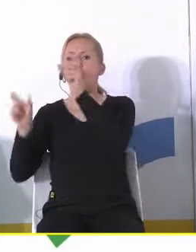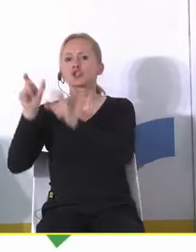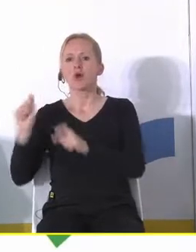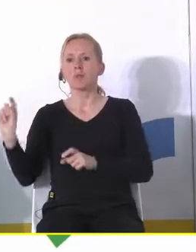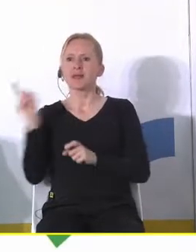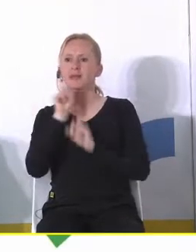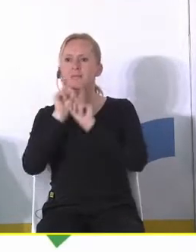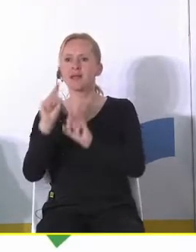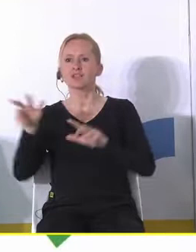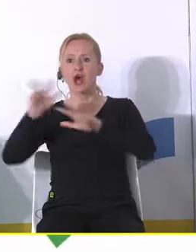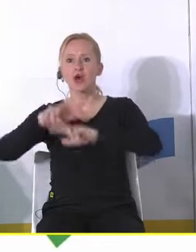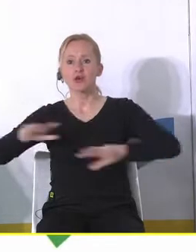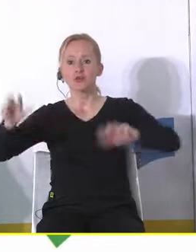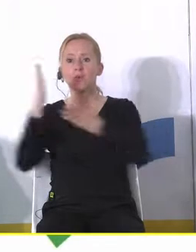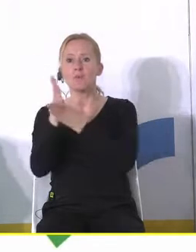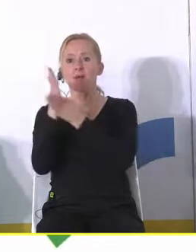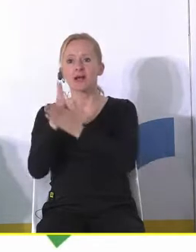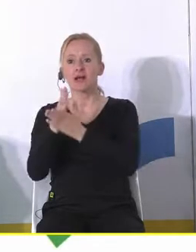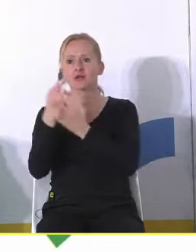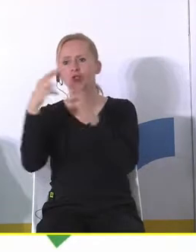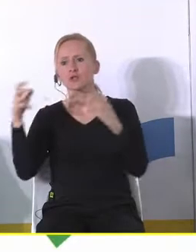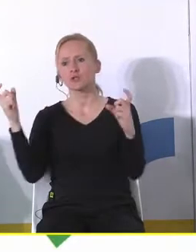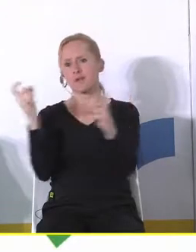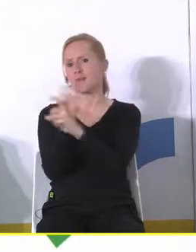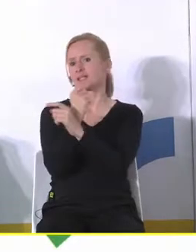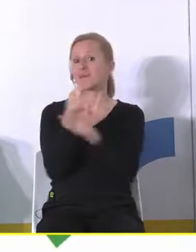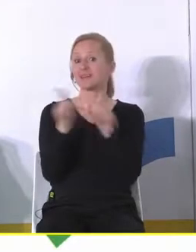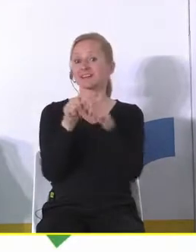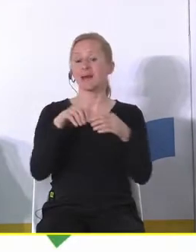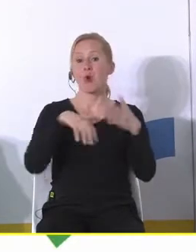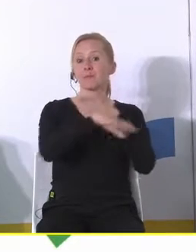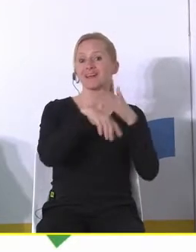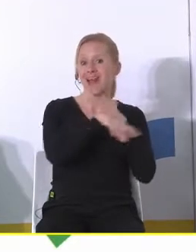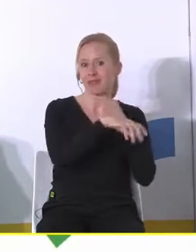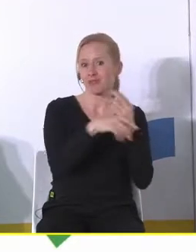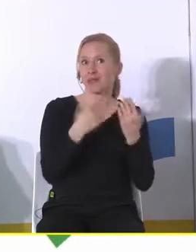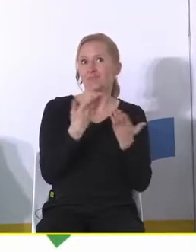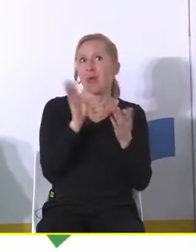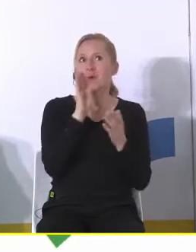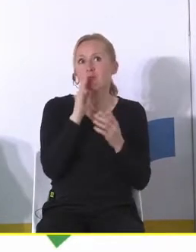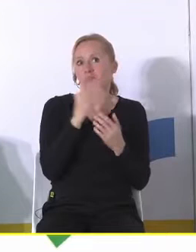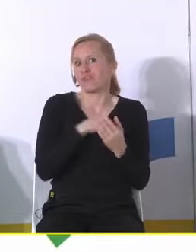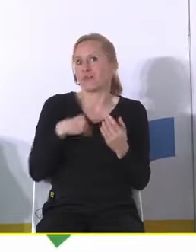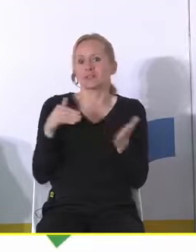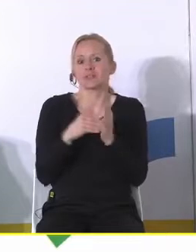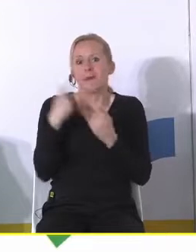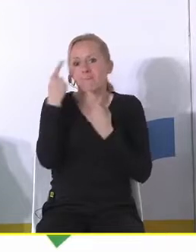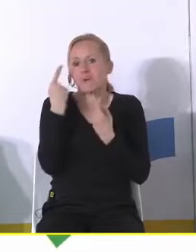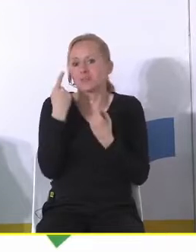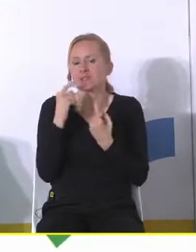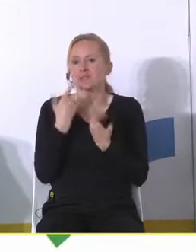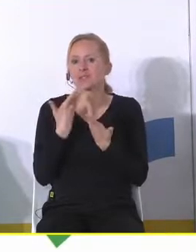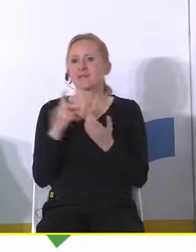rodzin z danego kraju ale także imigranckich i jaką funkcję i mi się wydaje że w Polsce też już nadszedł czas na takie